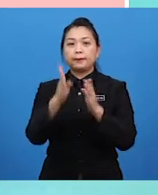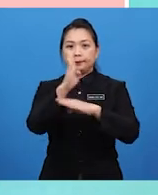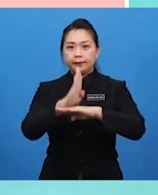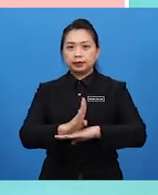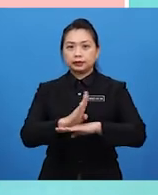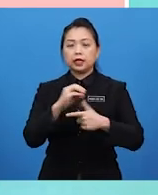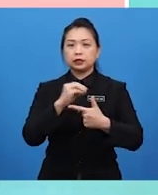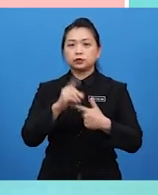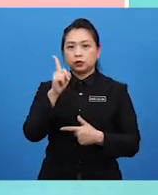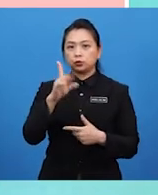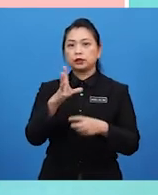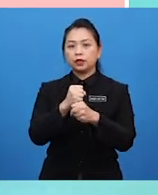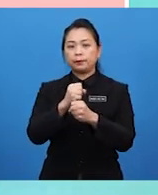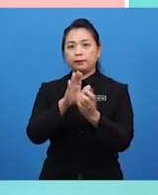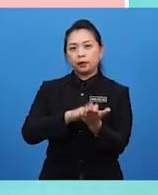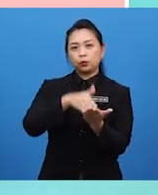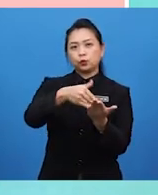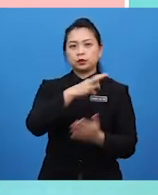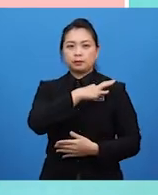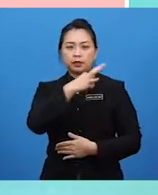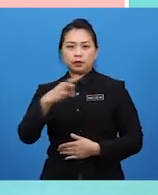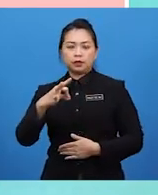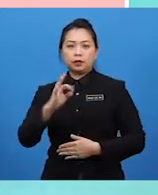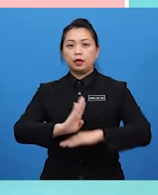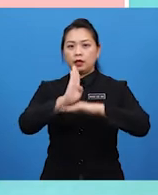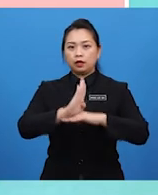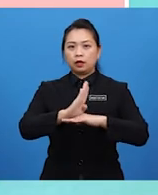sesuatu yang dapat membangkitkan semangat.